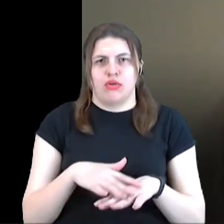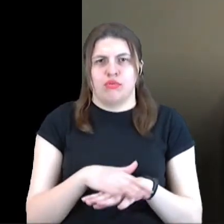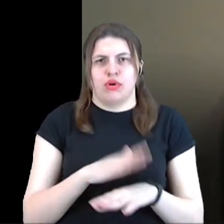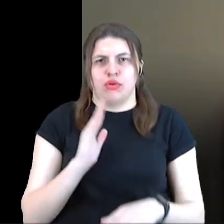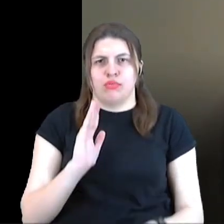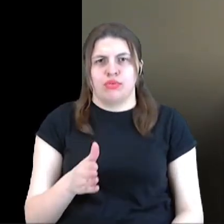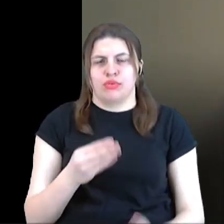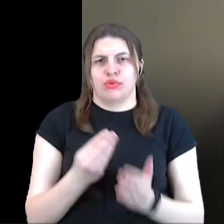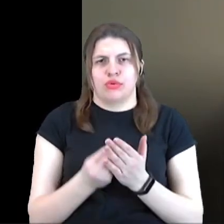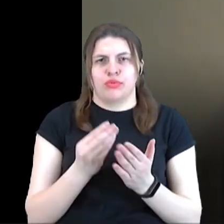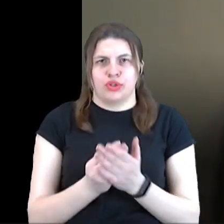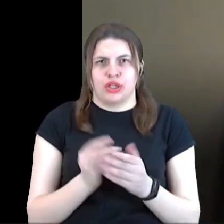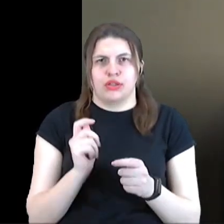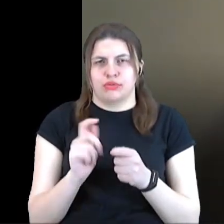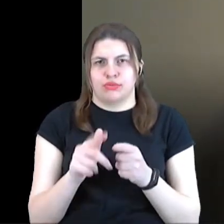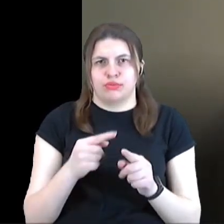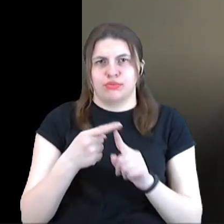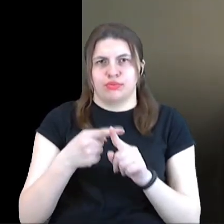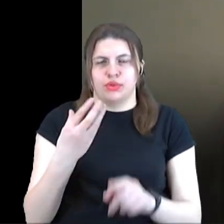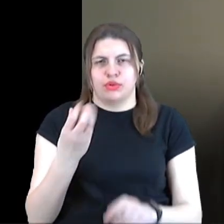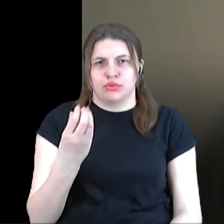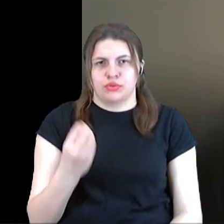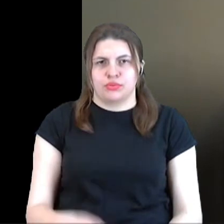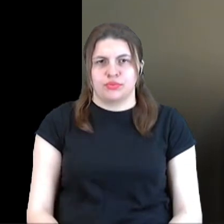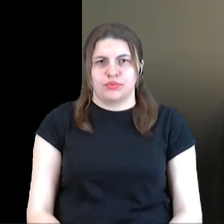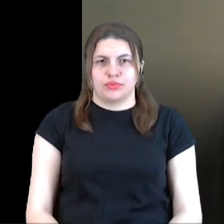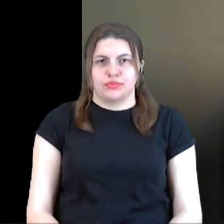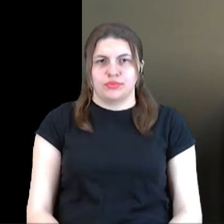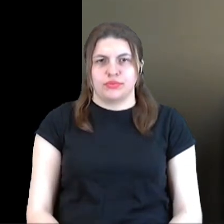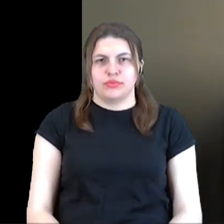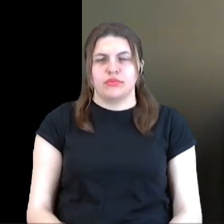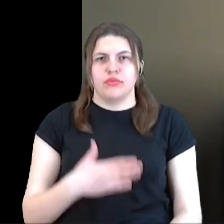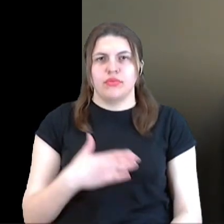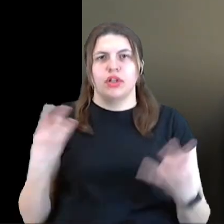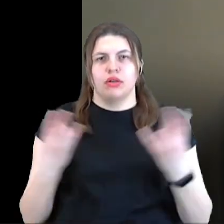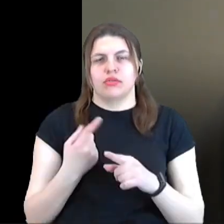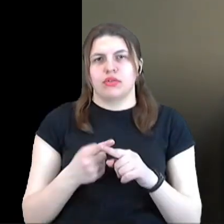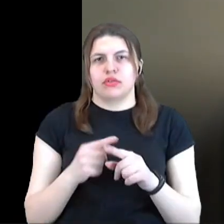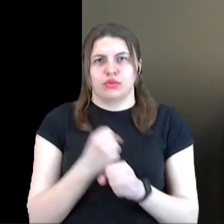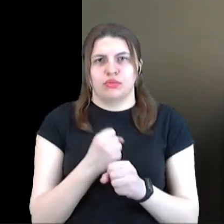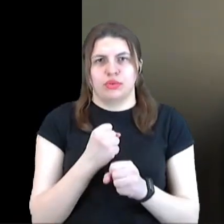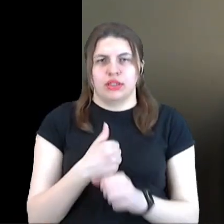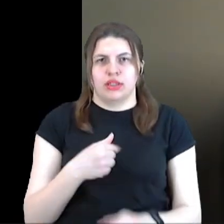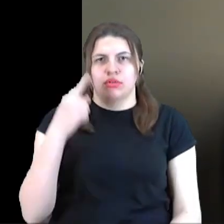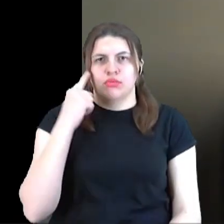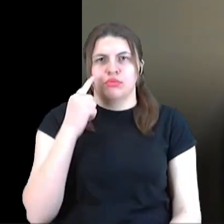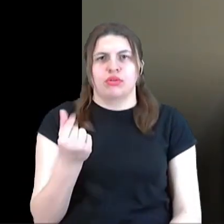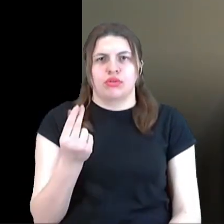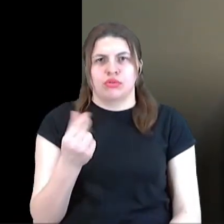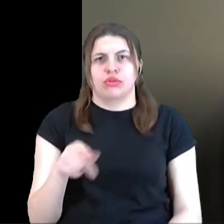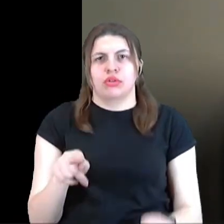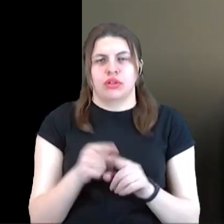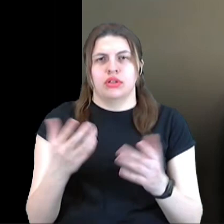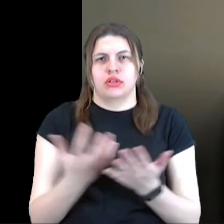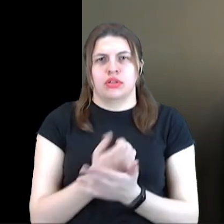бюджету, будуть робочі місця, як я сказав, нам потрібно, потрібно це робити. Я думаю, гроші такі знайдуться і в Україні